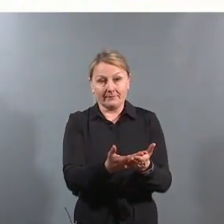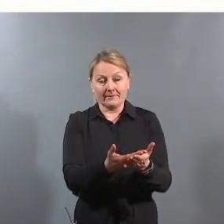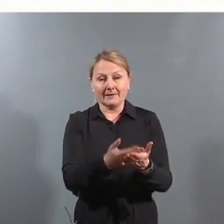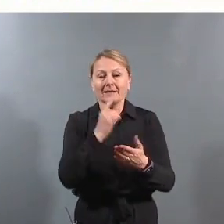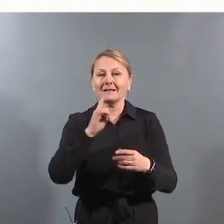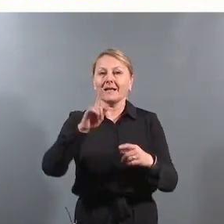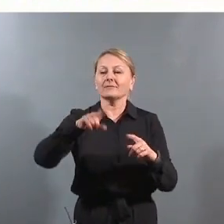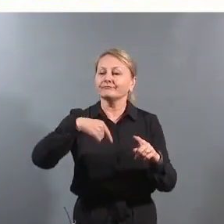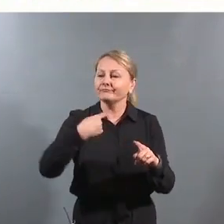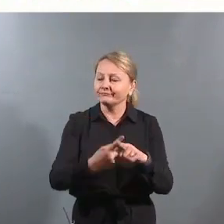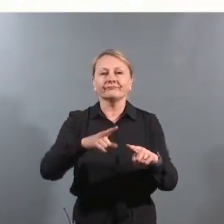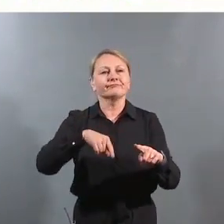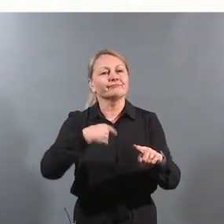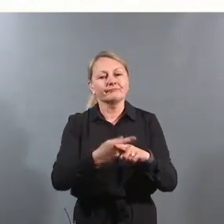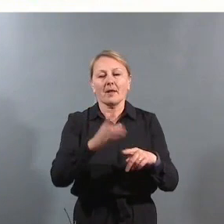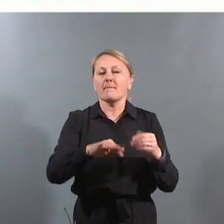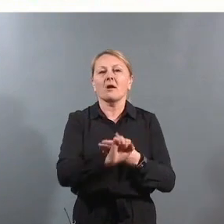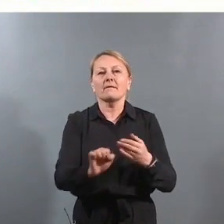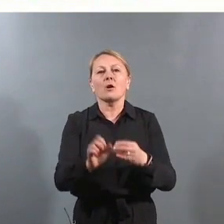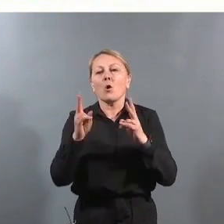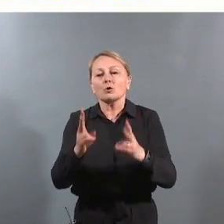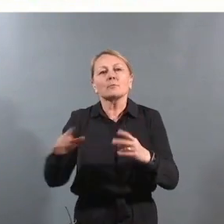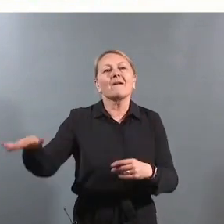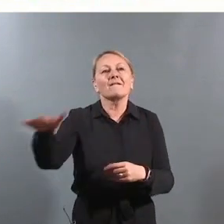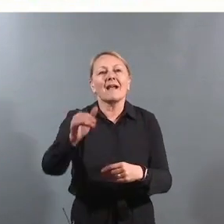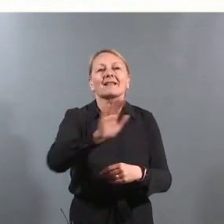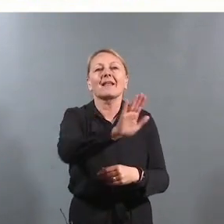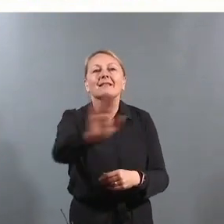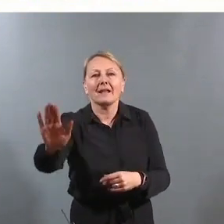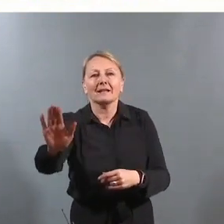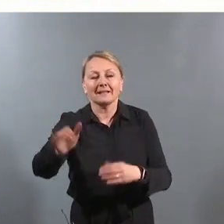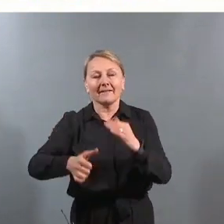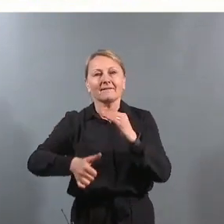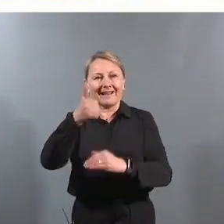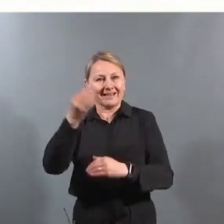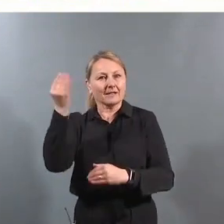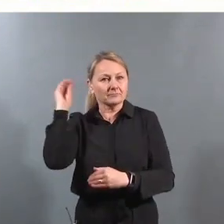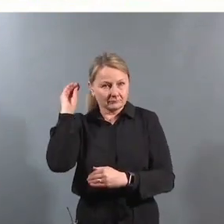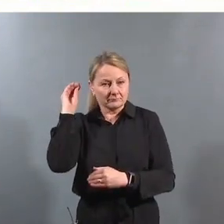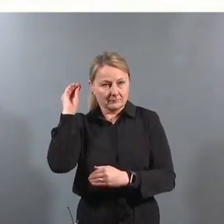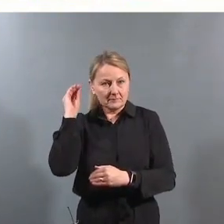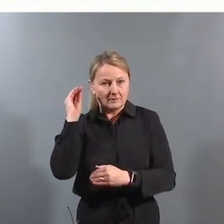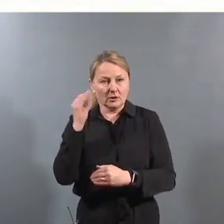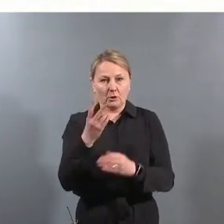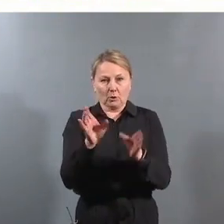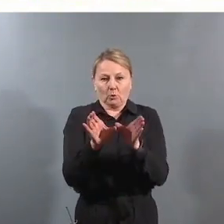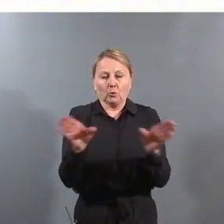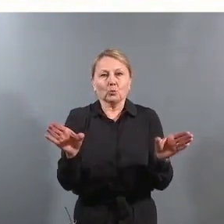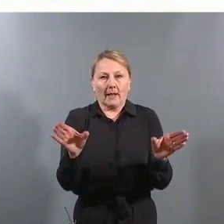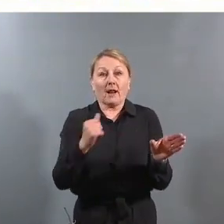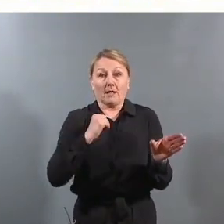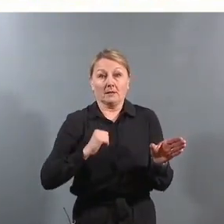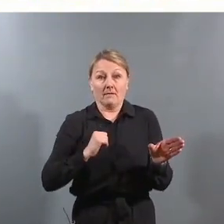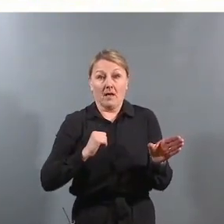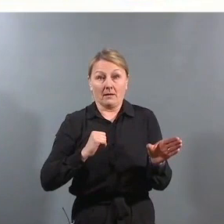gang på gang på barnevern, det gjelder også på feltet deres. Det er viktig å ha med seg. Det er et todelt ansvar.